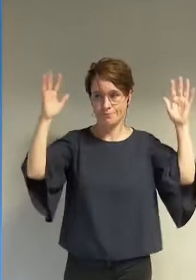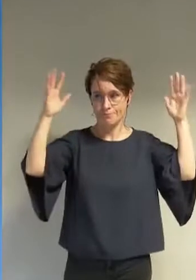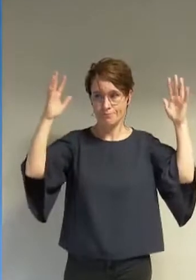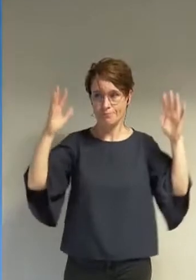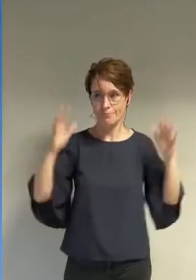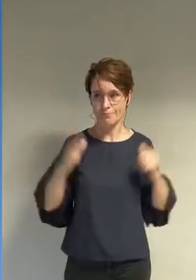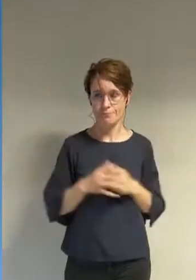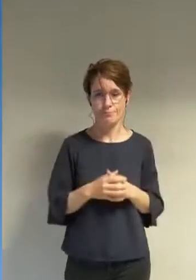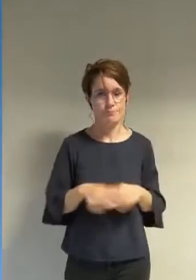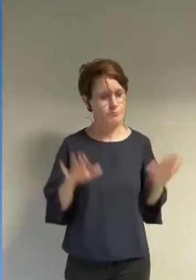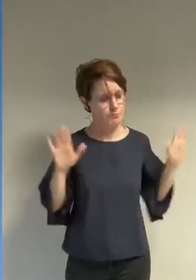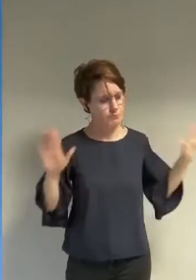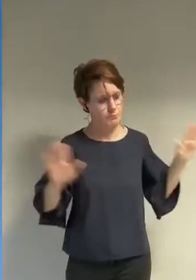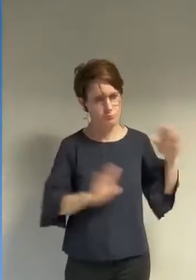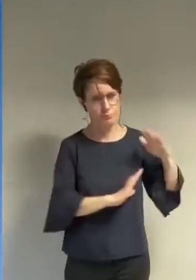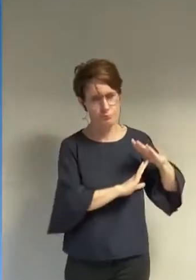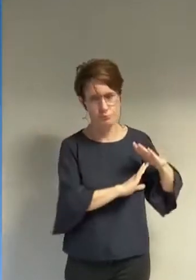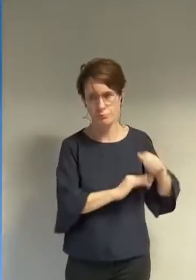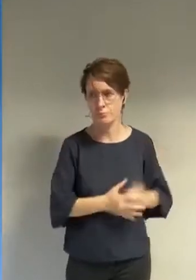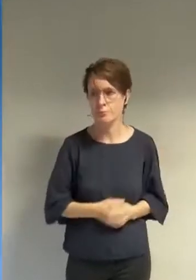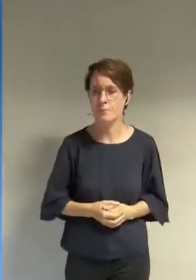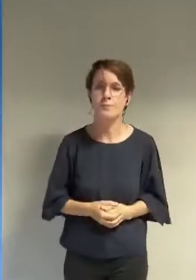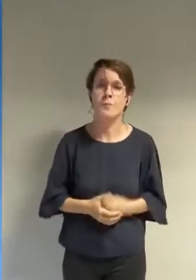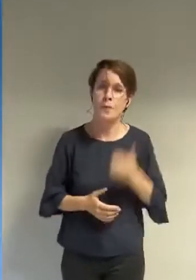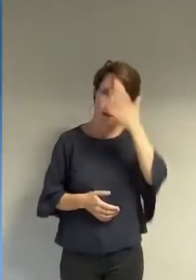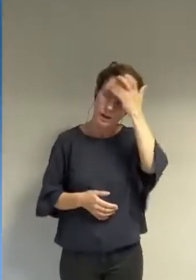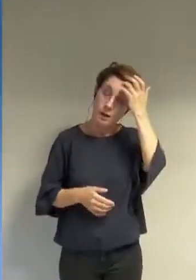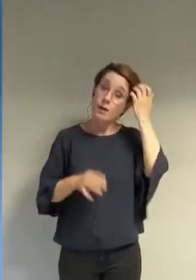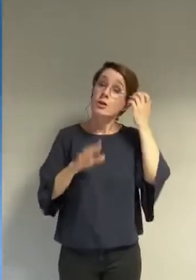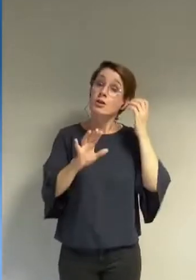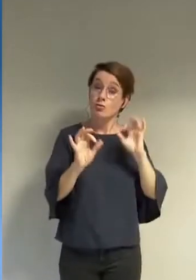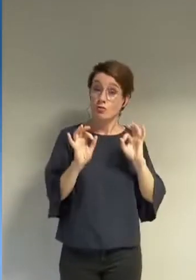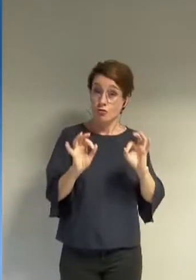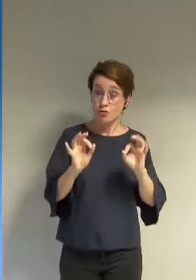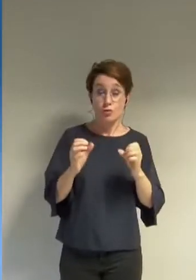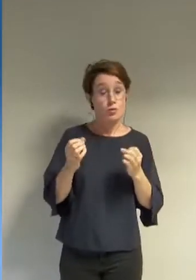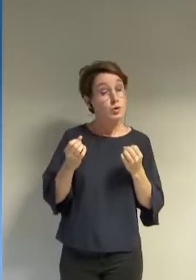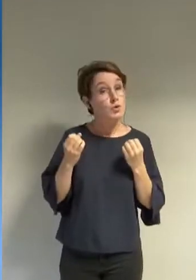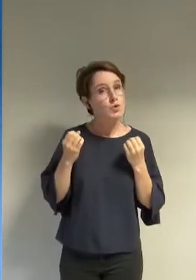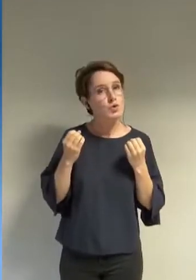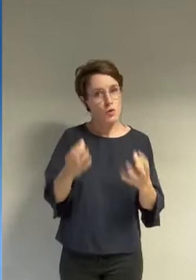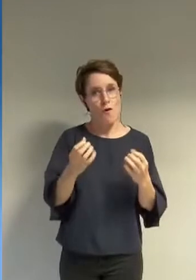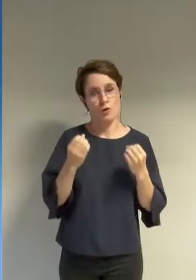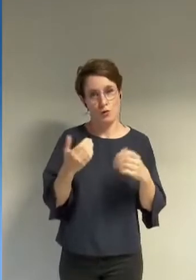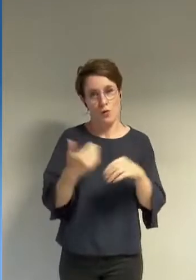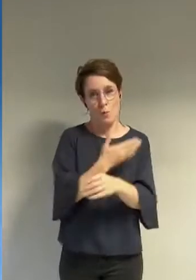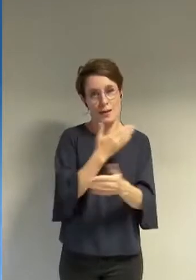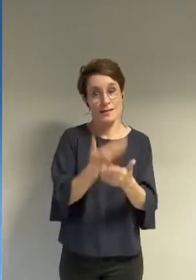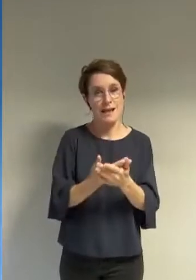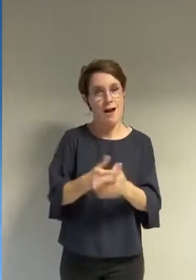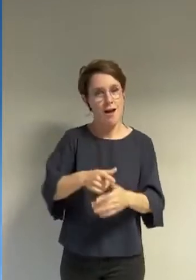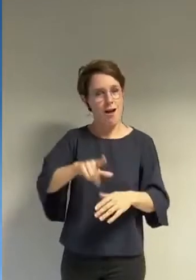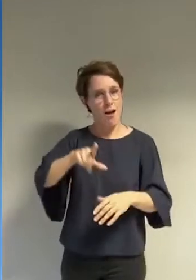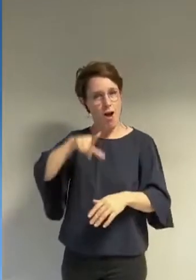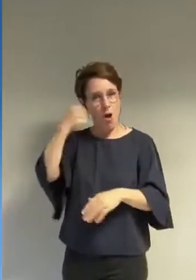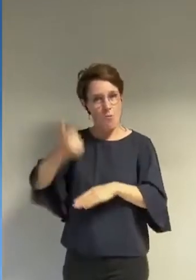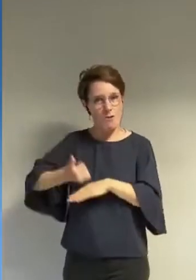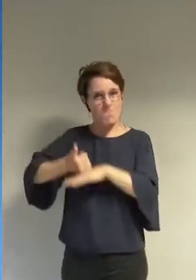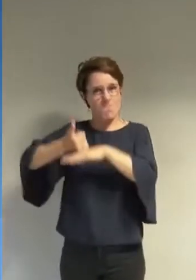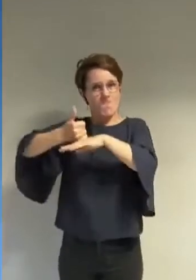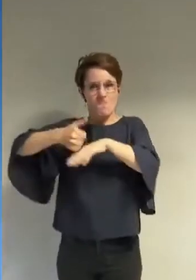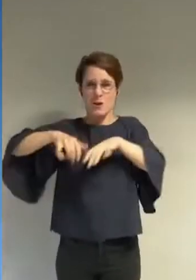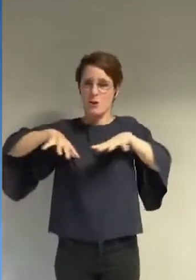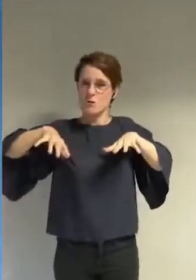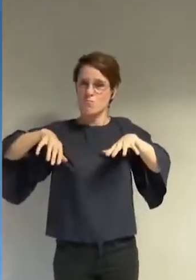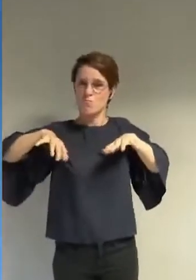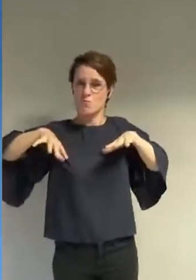c'est d'ailleurs une pratique courante du patriarcat que de faire porter son injonction de domination sur les femmes par